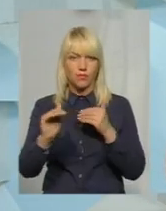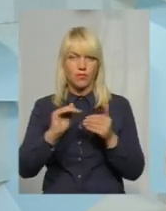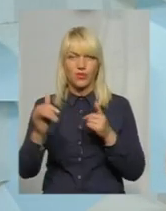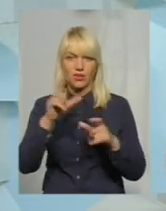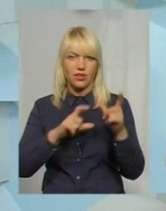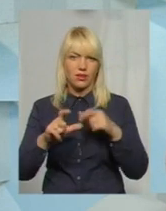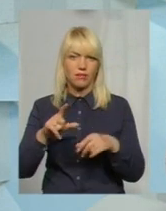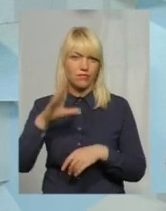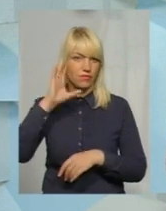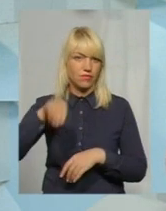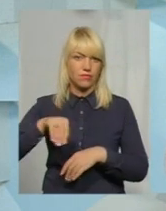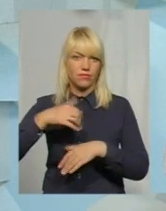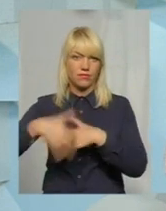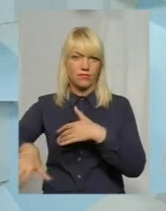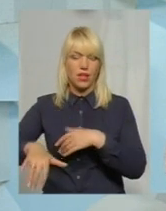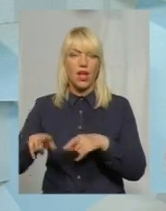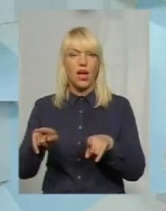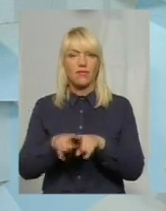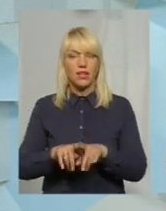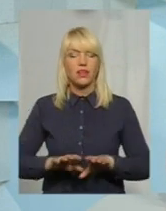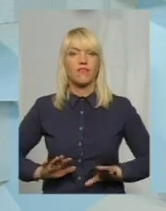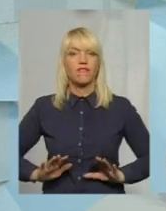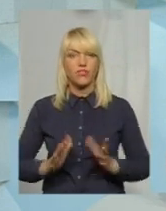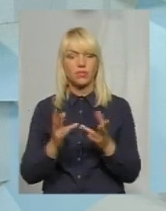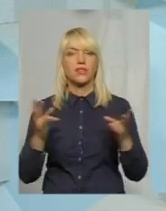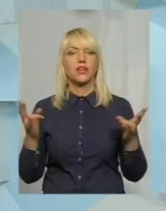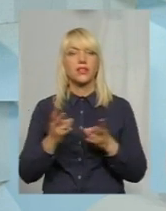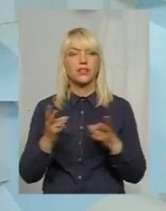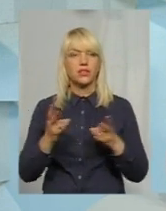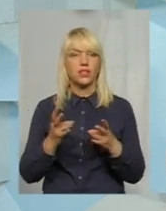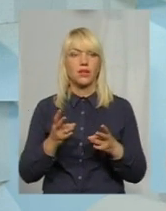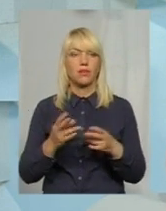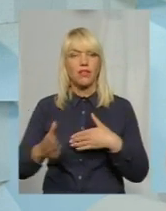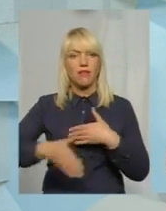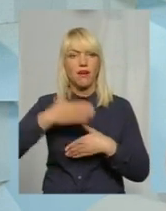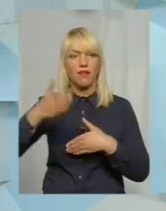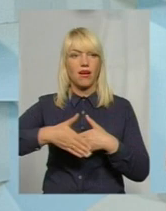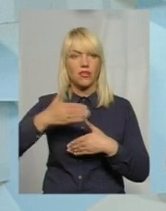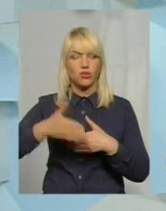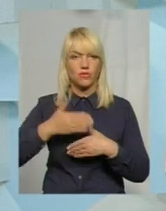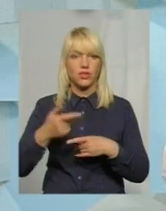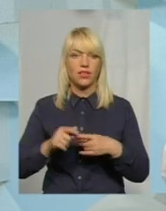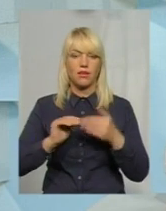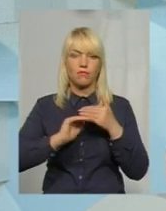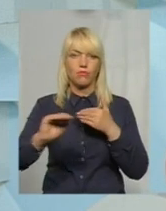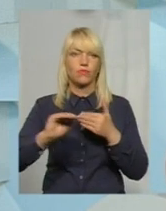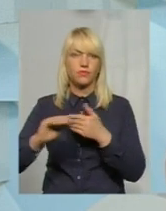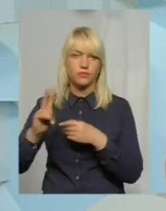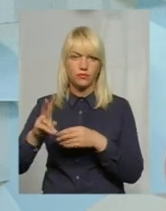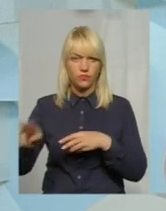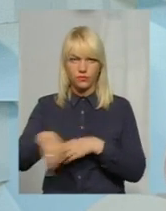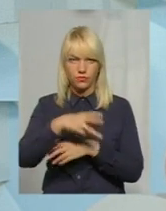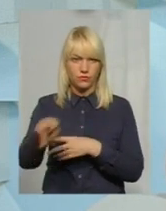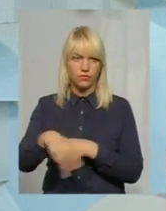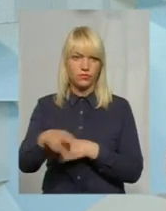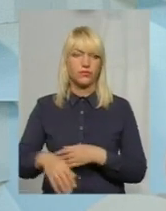просто на це не звертають увагу. А в таких випадках треба, потрібно наказувати тих виробників, які такі випадки допускають.